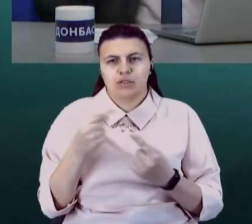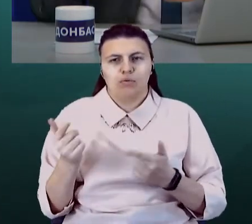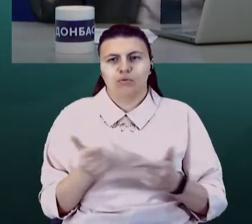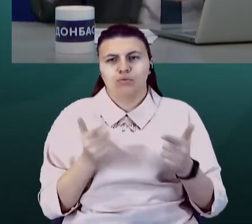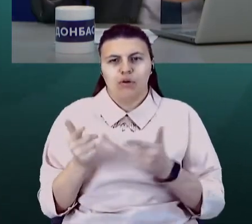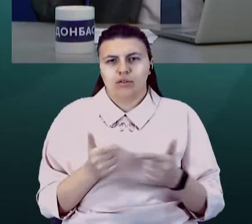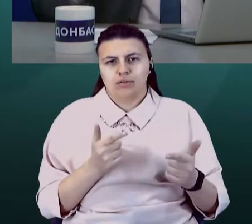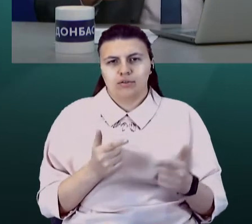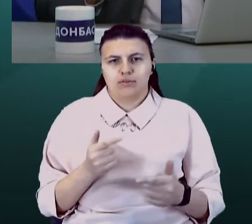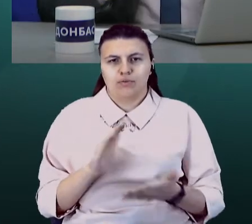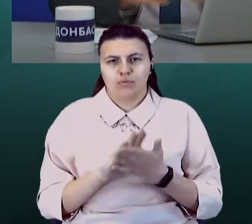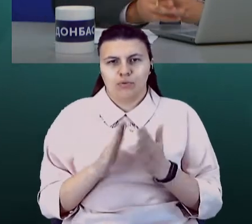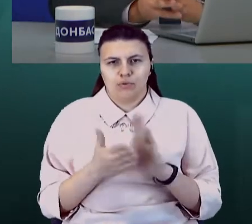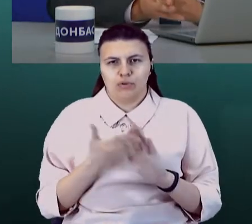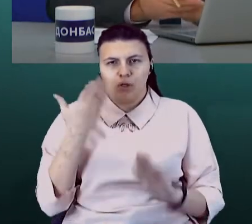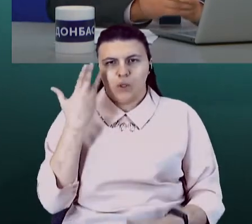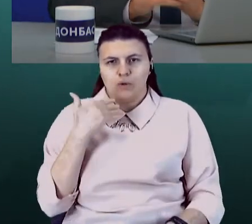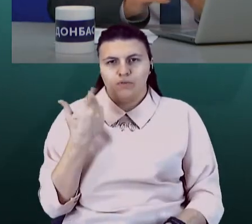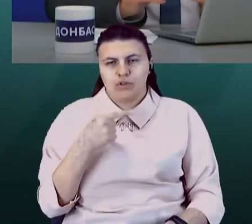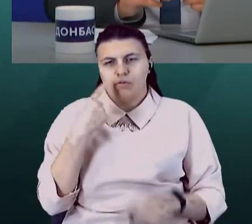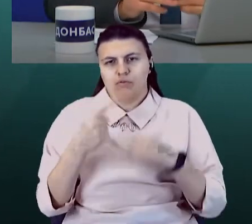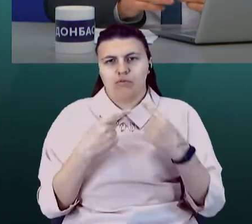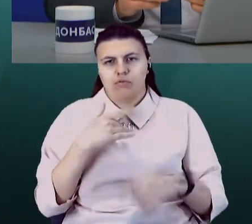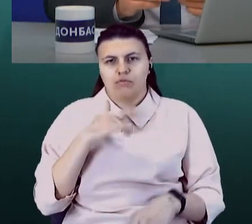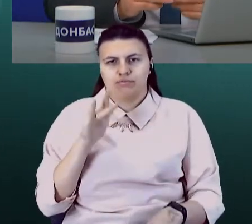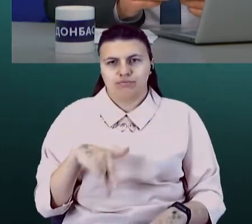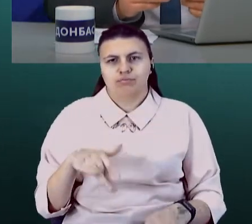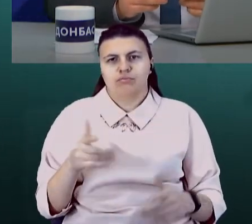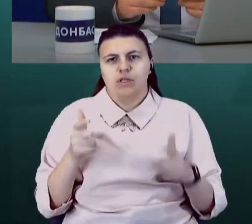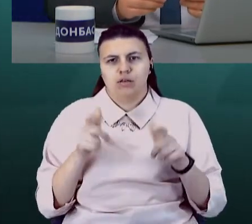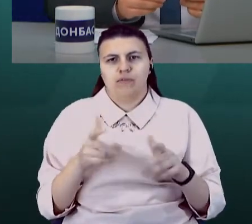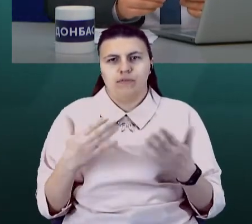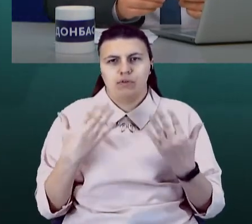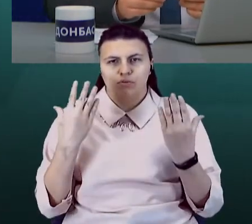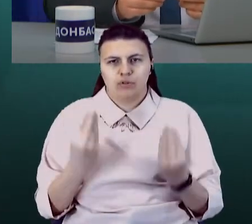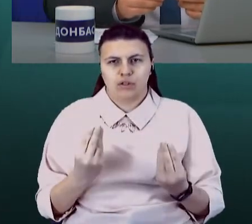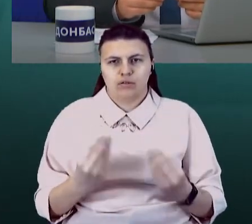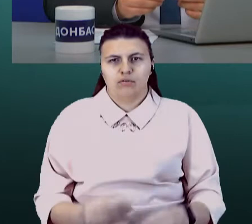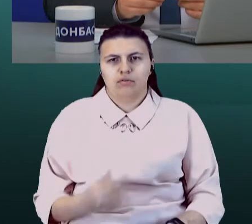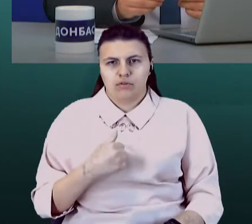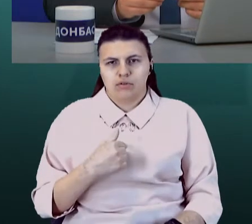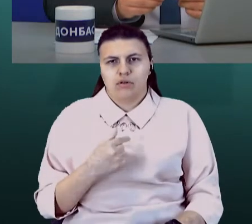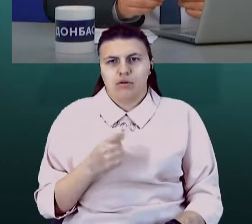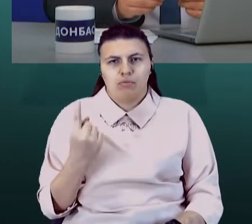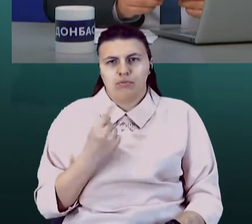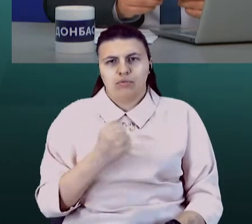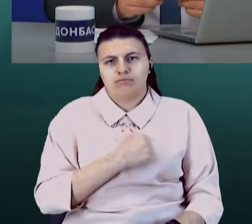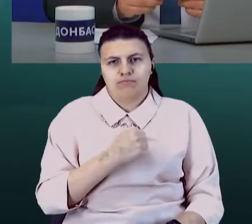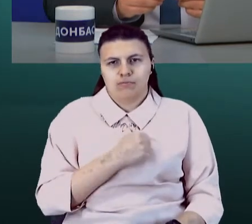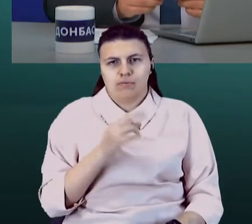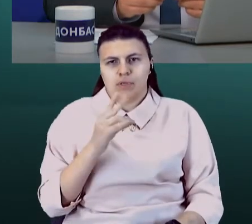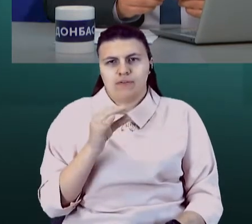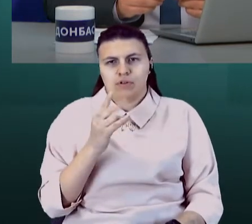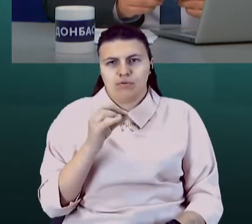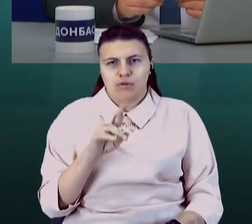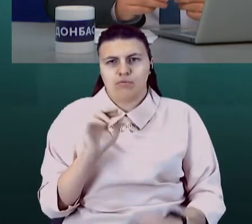в умовах, коли вже анонсують ось цей карантин вихідного дня? Я, по-перше, дуже співчуваю, пані Вікторією. можу сказати, що